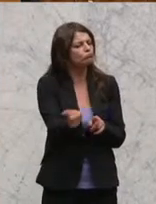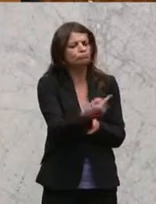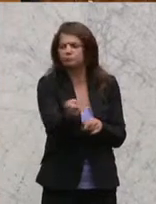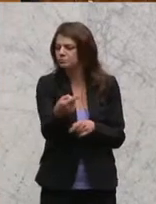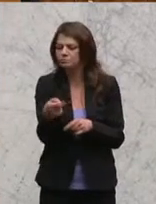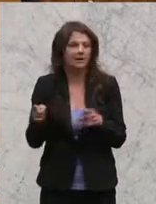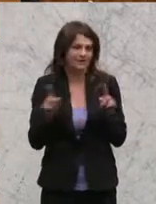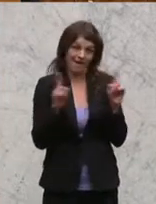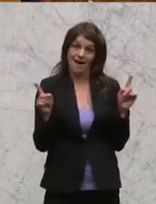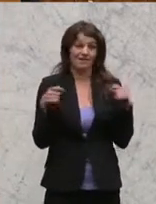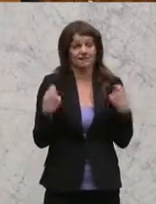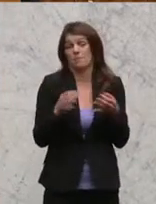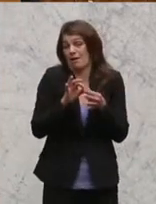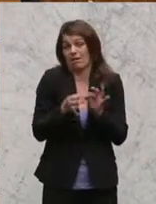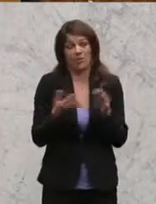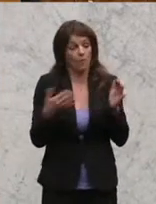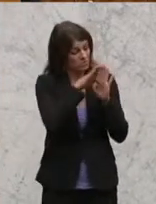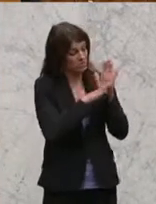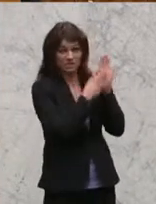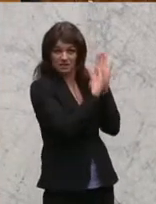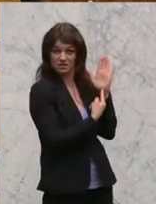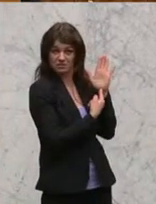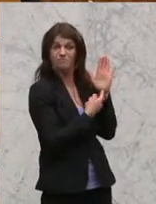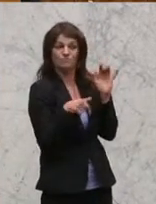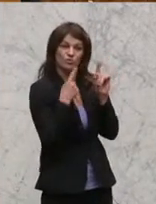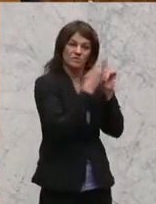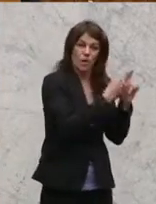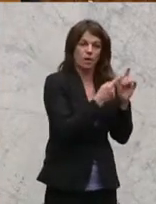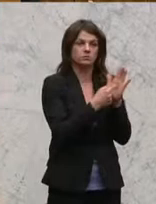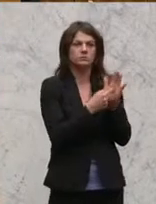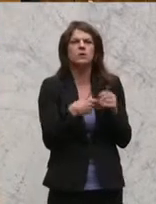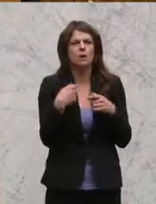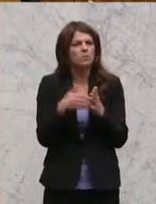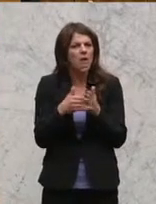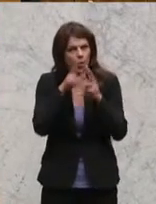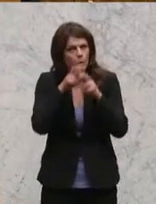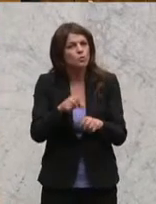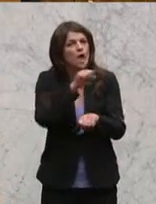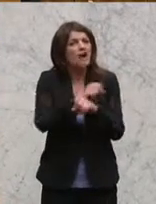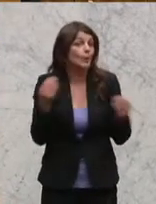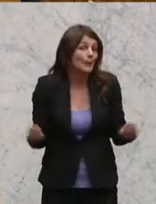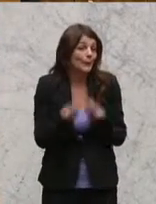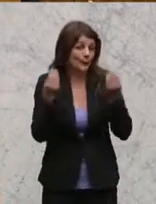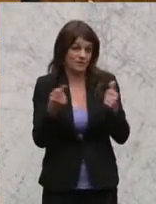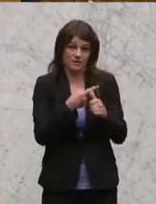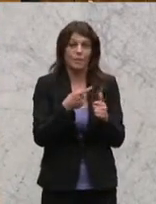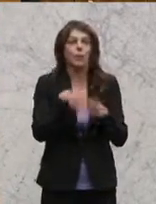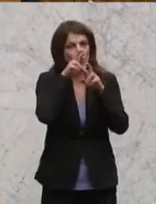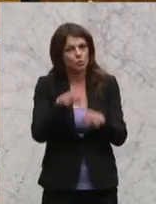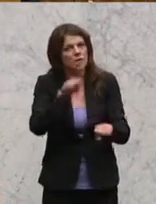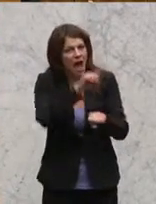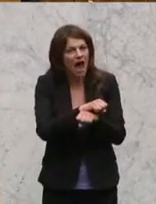folgt der genauen gesetzlichen Vorgaben. Es muss einen Untersuchungshaftgrund geben und die Untersuchungshaft